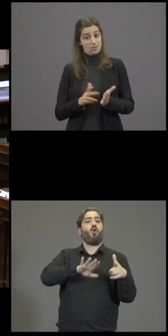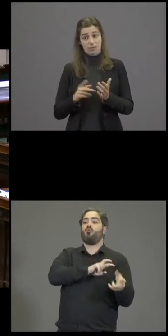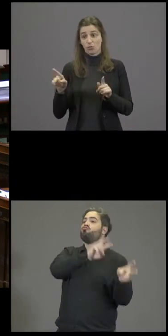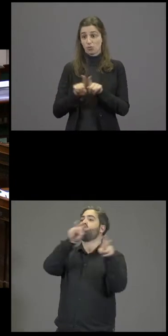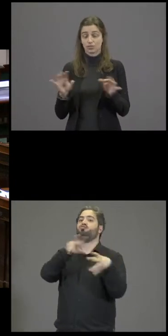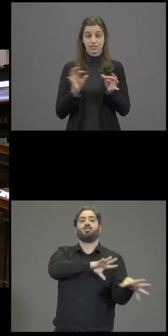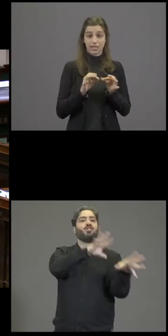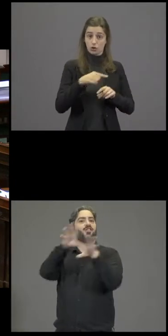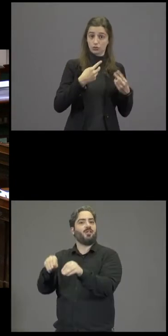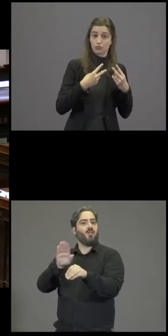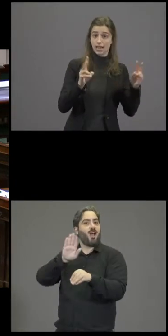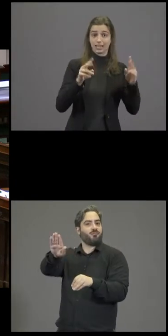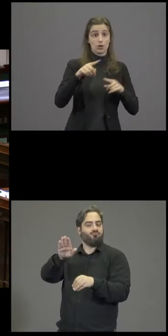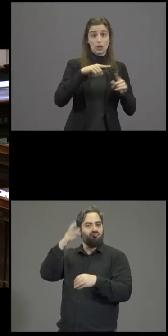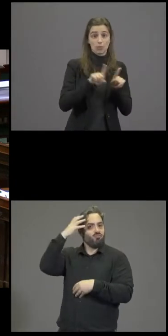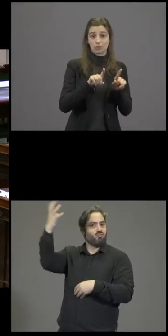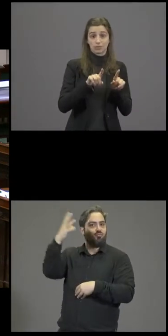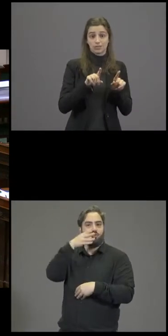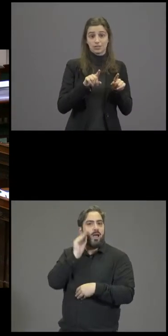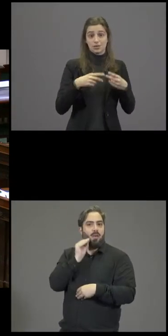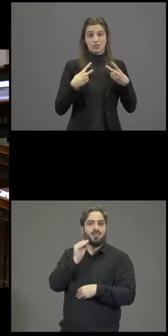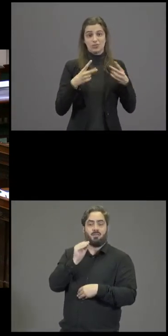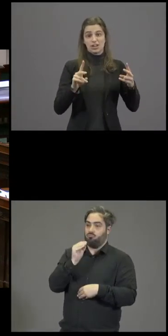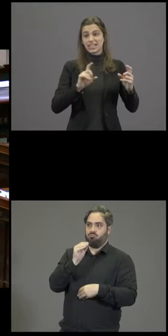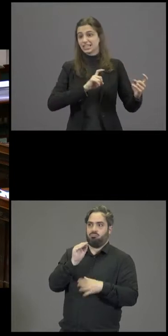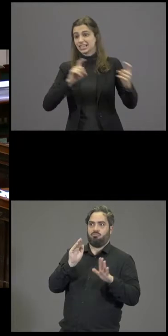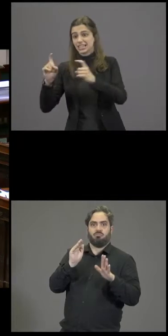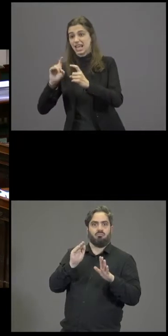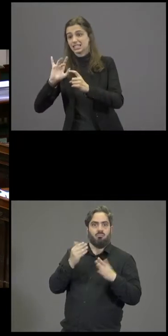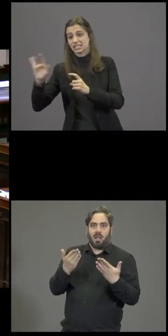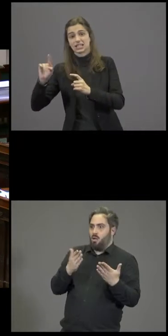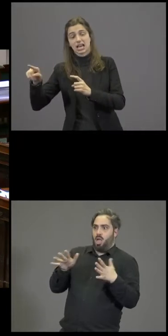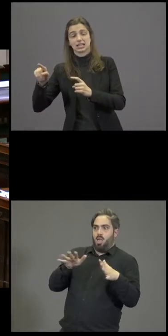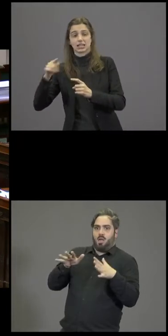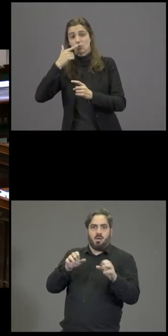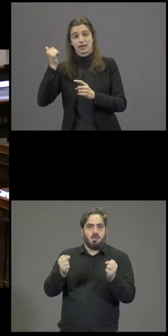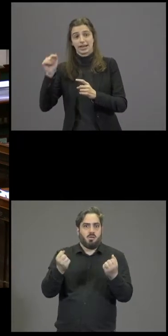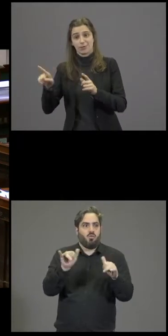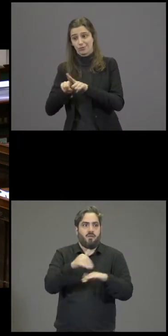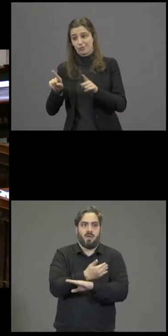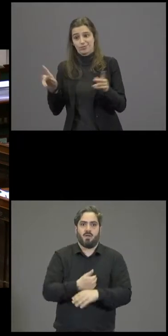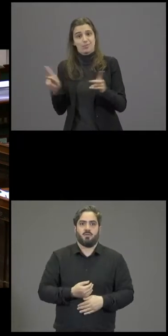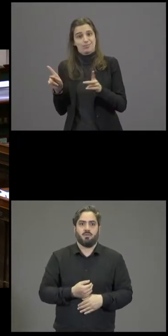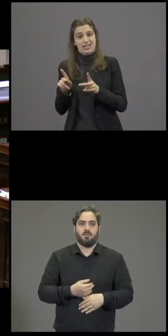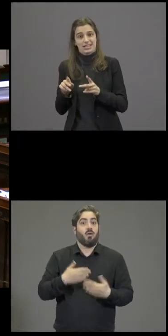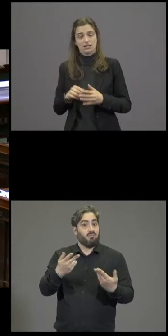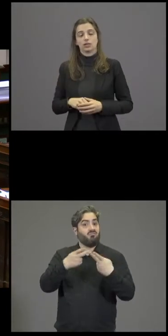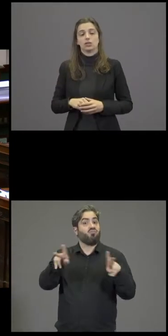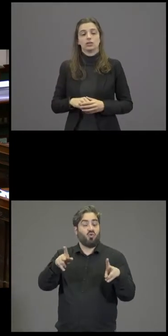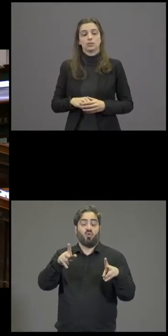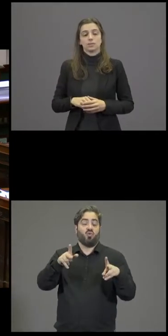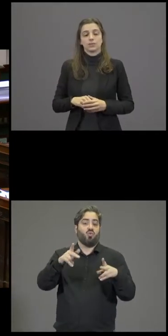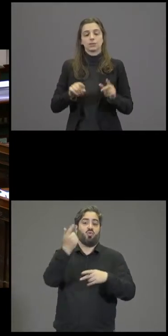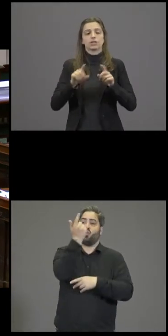prendre cette loi en pleine face. Madame la ministre, la Belgique peut aller devant la Cour à Luxembourg et même devant la Cour des droits de l'homme à Strasbourg,